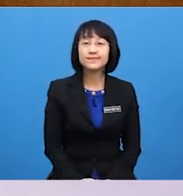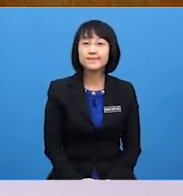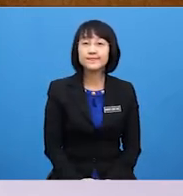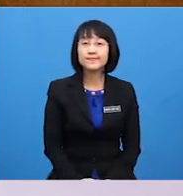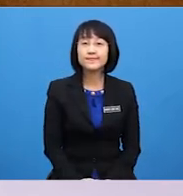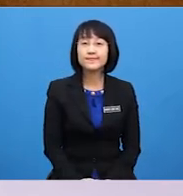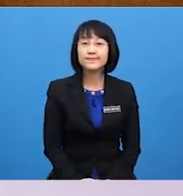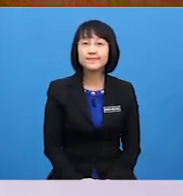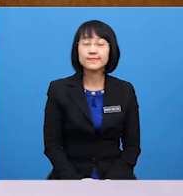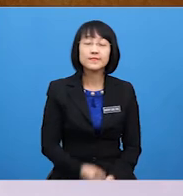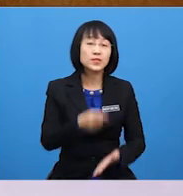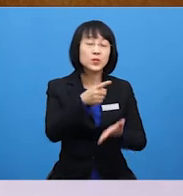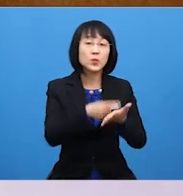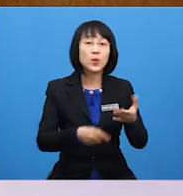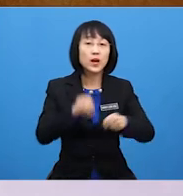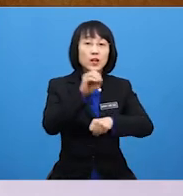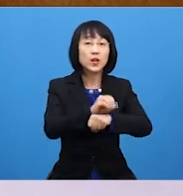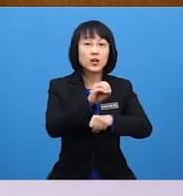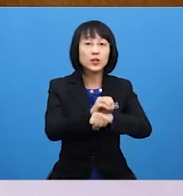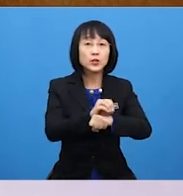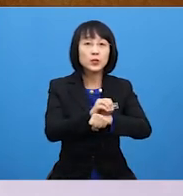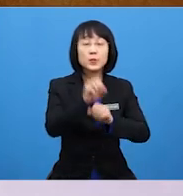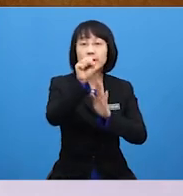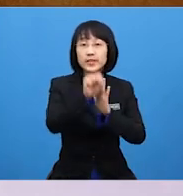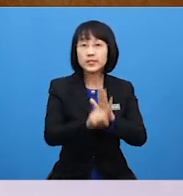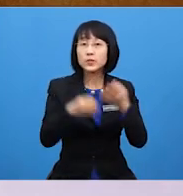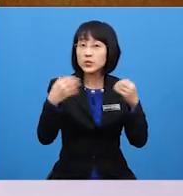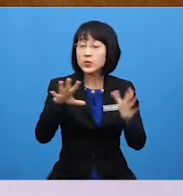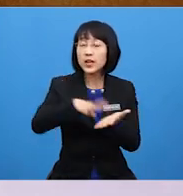What kind of Occupations We have learned?